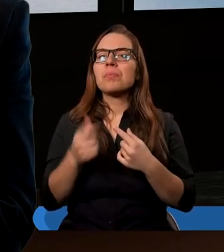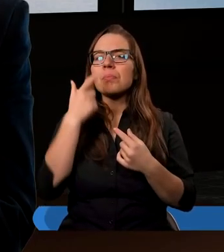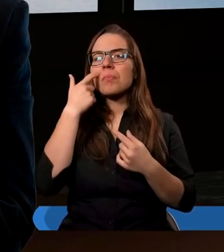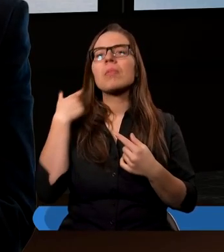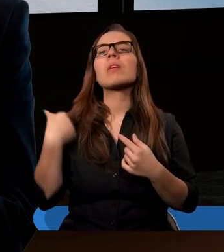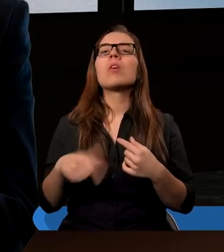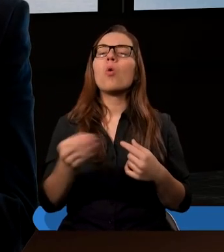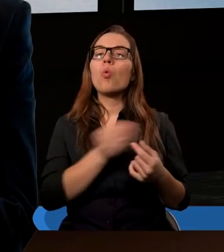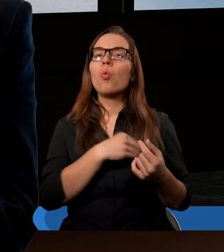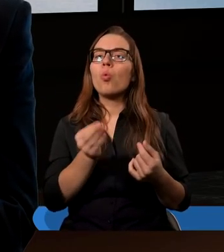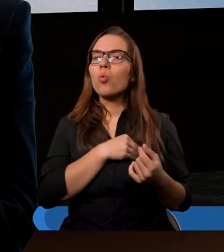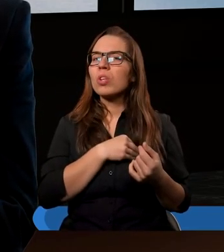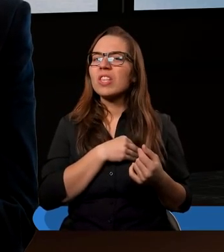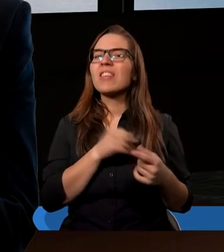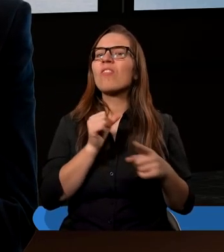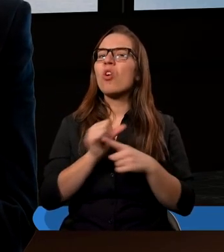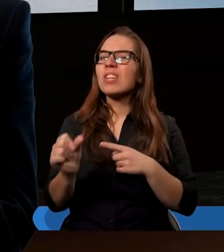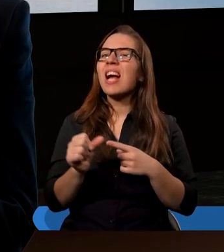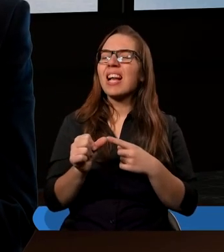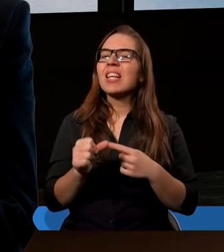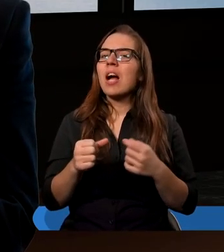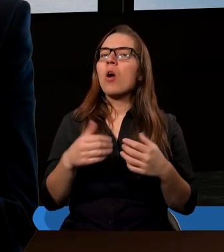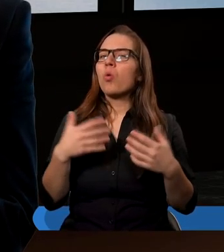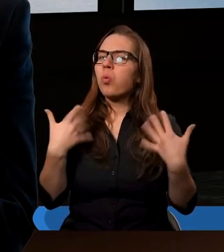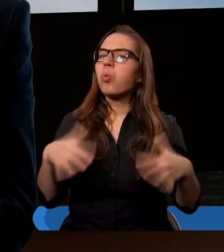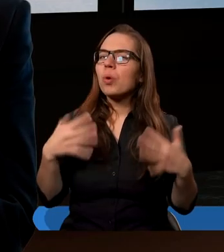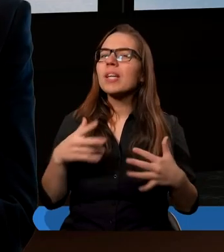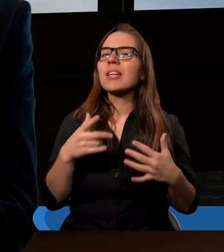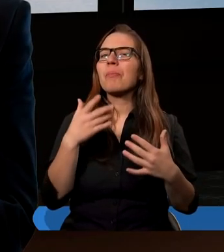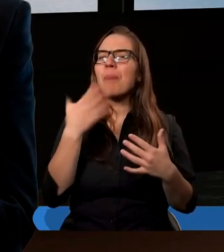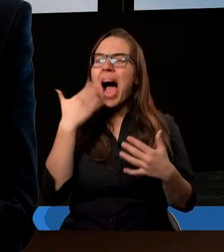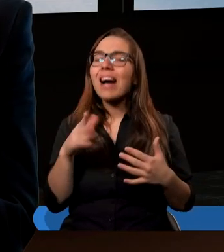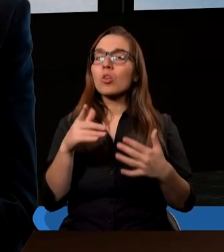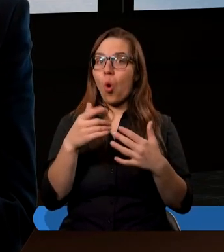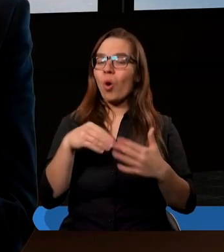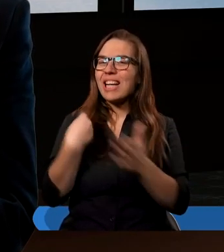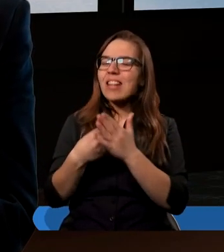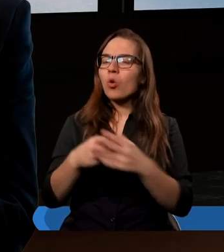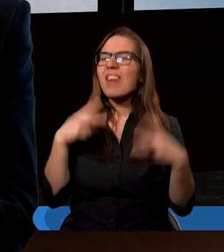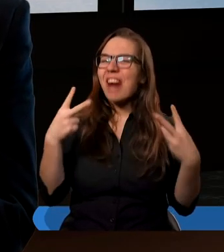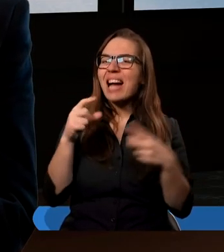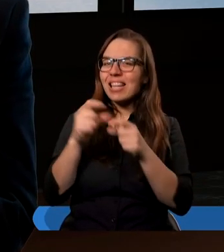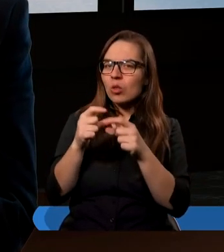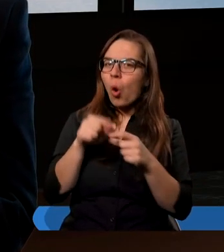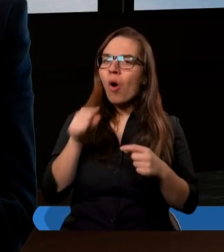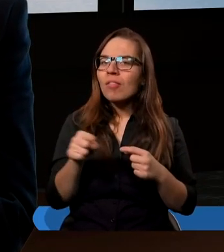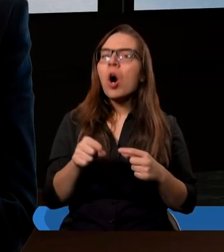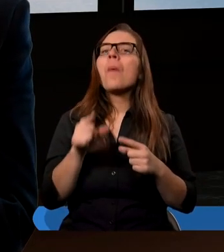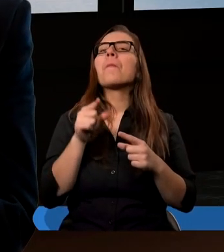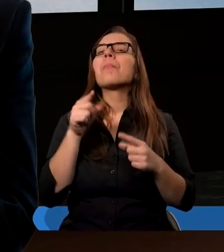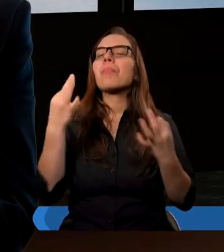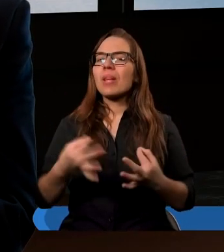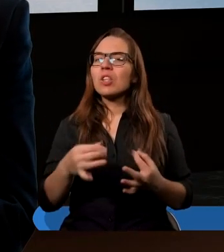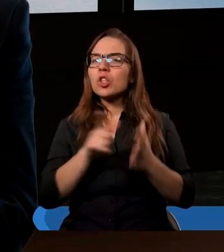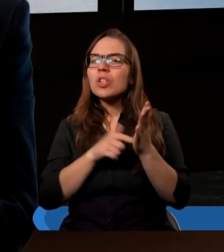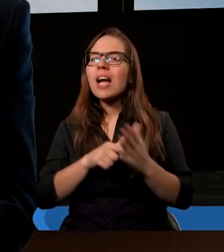uczciwość była jakiejś bardziej w cenie i bardziej sprawdzalna, bardziej ceniona. Dzisiaj często